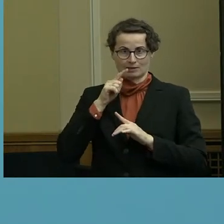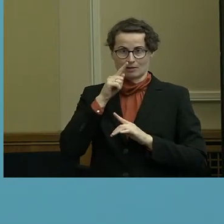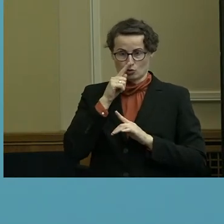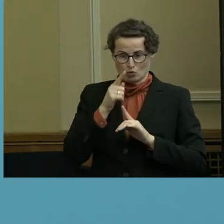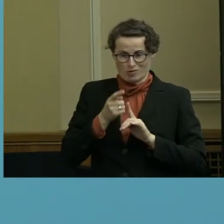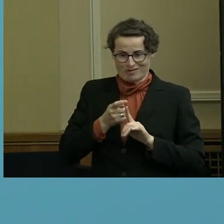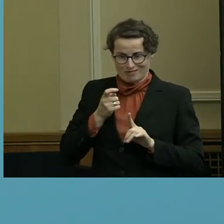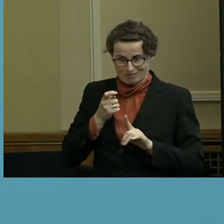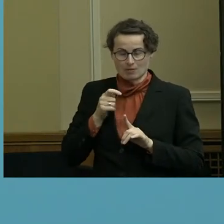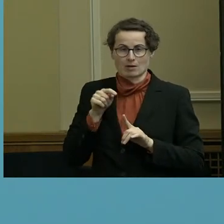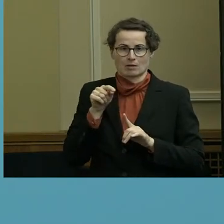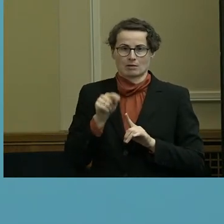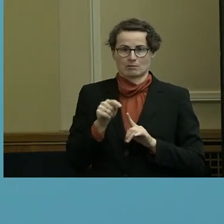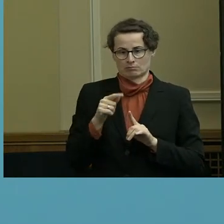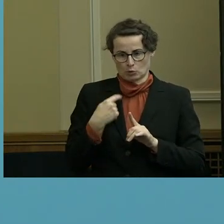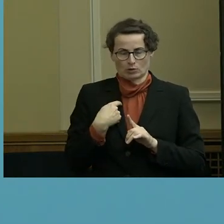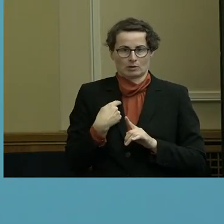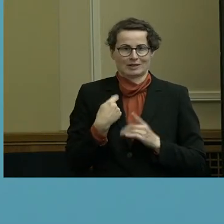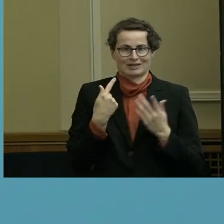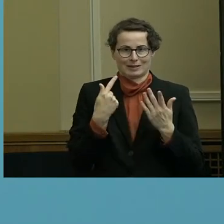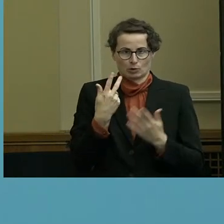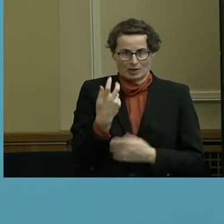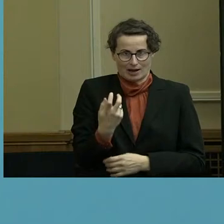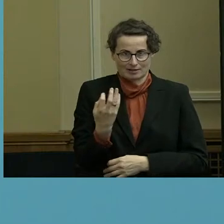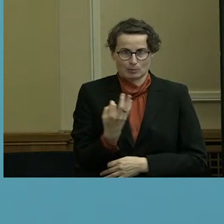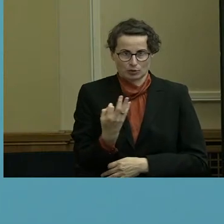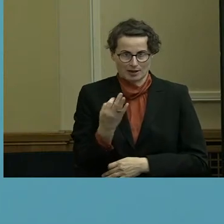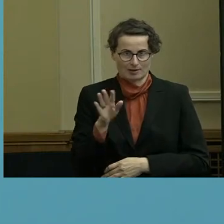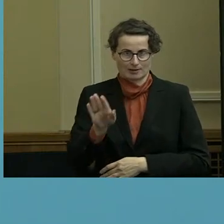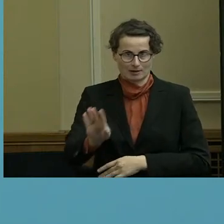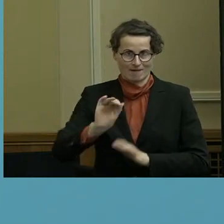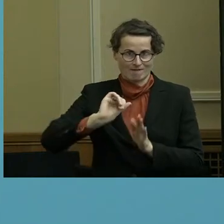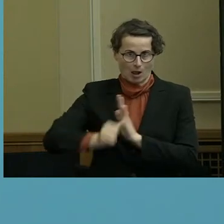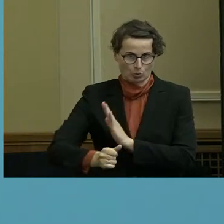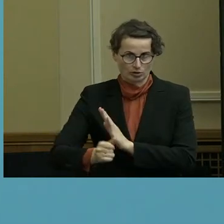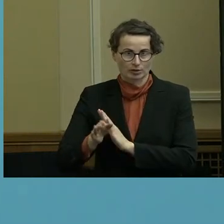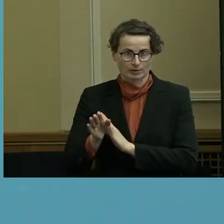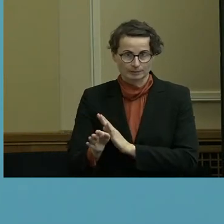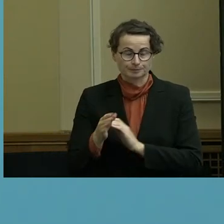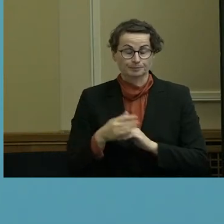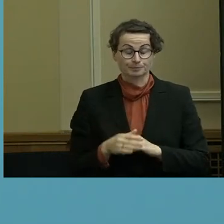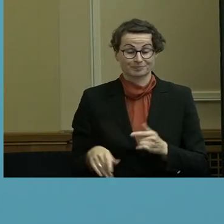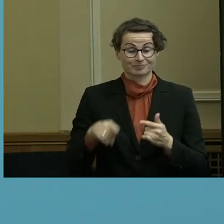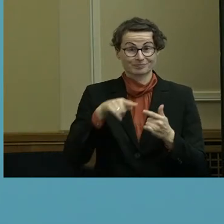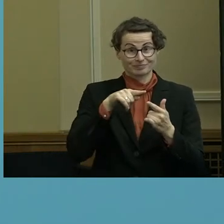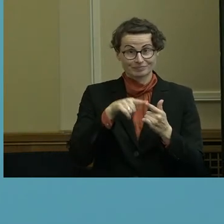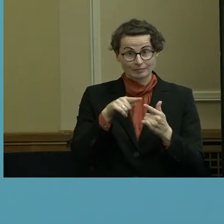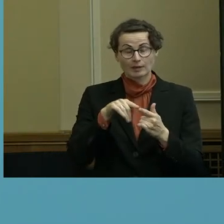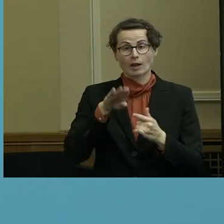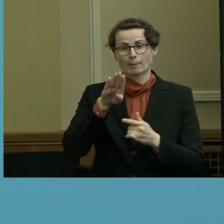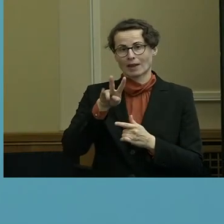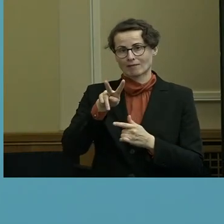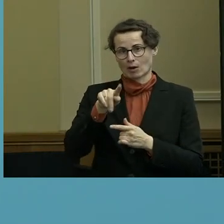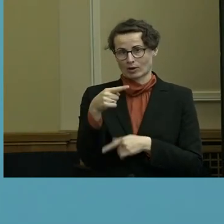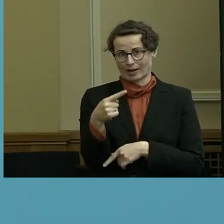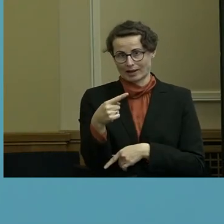Prozent. Und wir haben bei den Berliner Verkehrsbetrieben, das ist eine